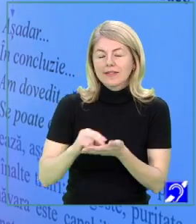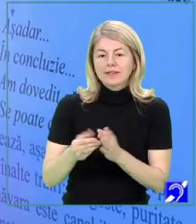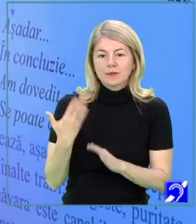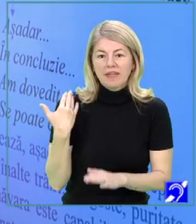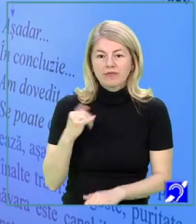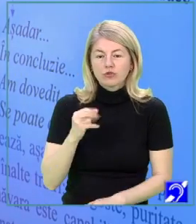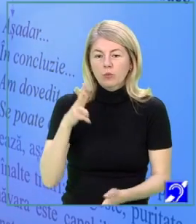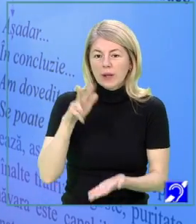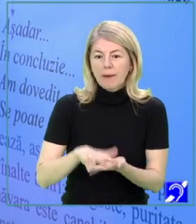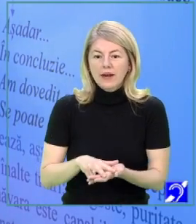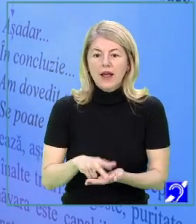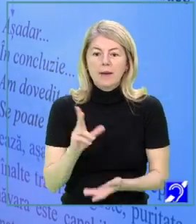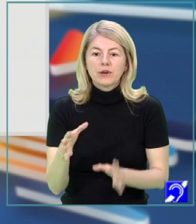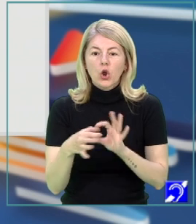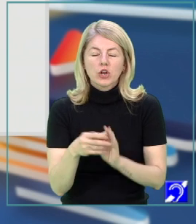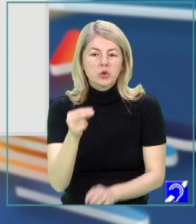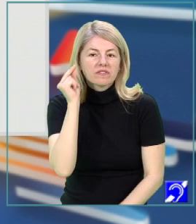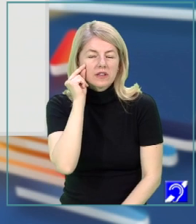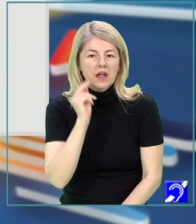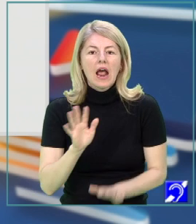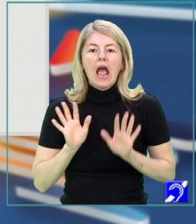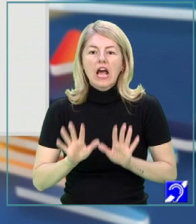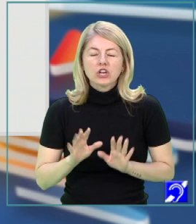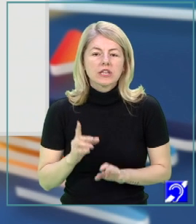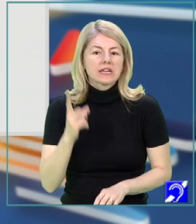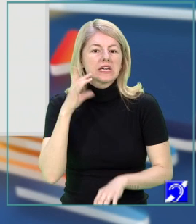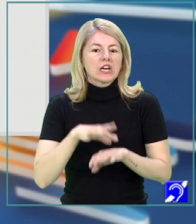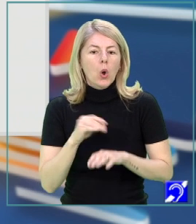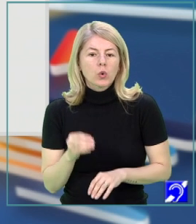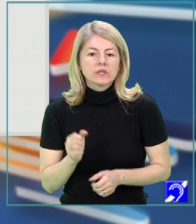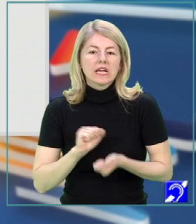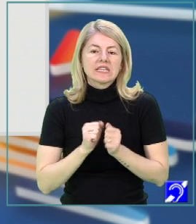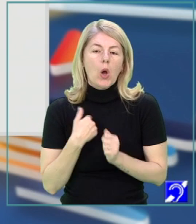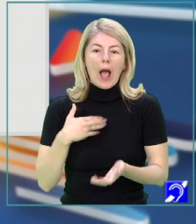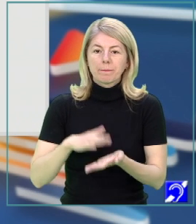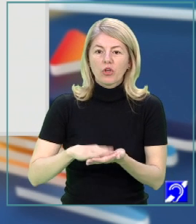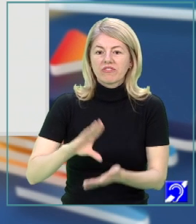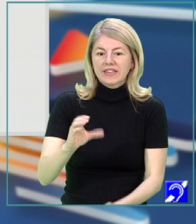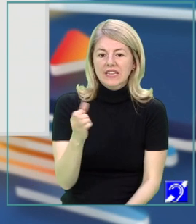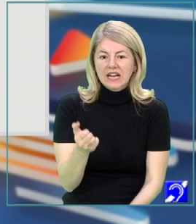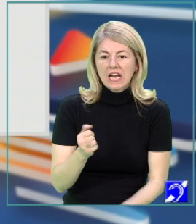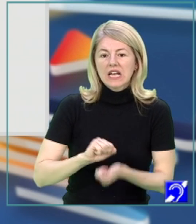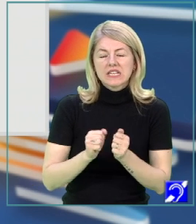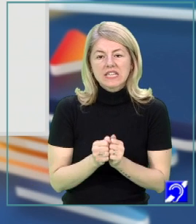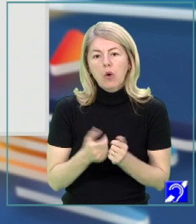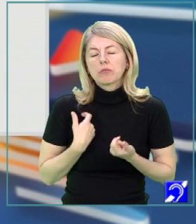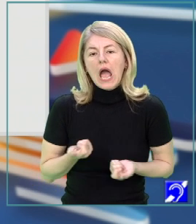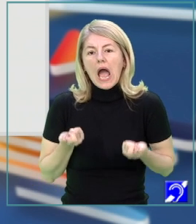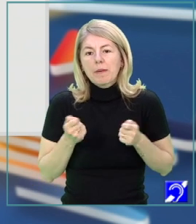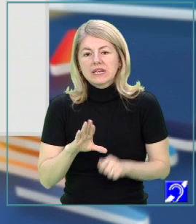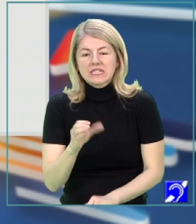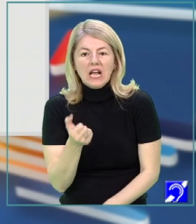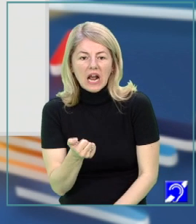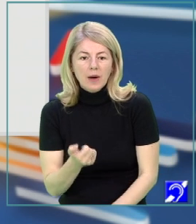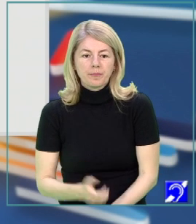și o puteți marca prin conectorii învățați. Așadar, în concluzie, sau am dovedit că, sau se poate conchide că,